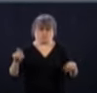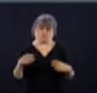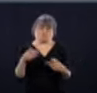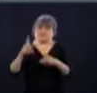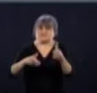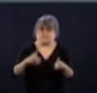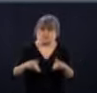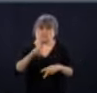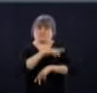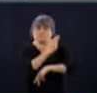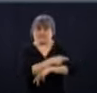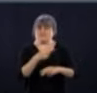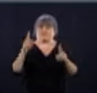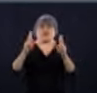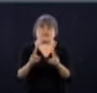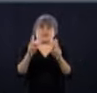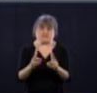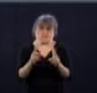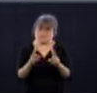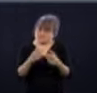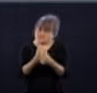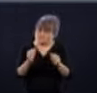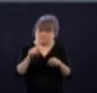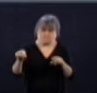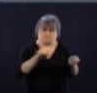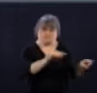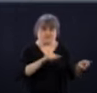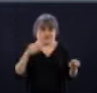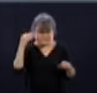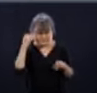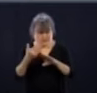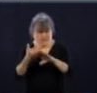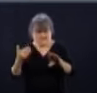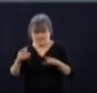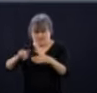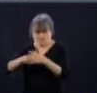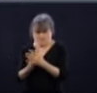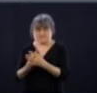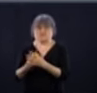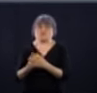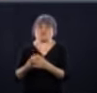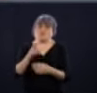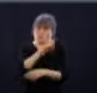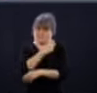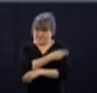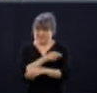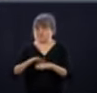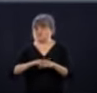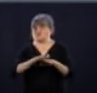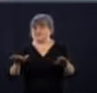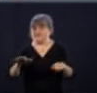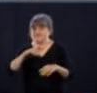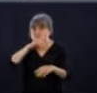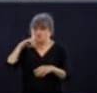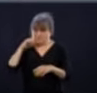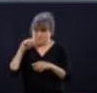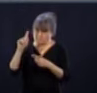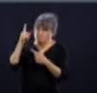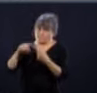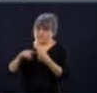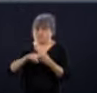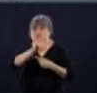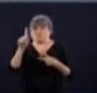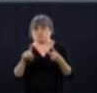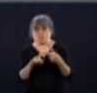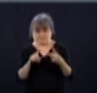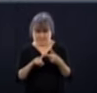Et il fallait que tous participent. Vous vous souvenez qu'on a commencé avec l'hôpital général juif. Et par la suite, on a ouvert Sacré-Cœur, HMR,